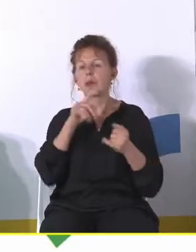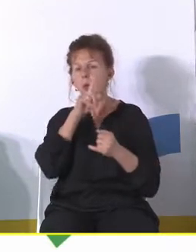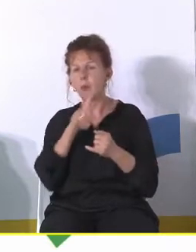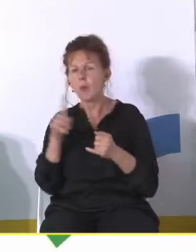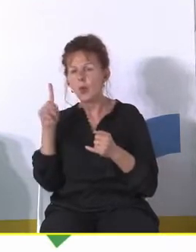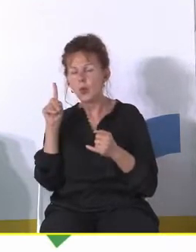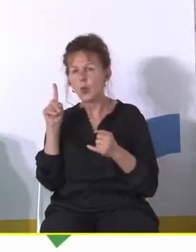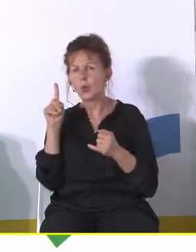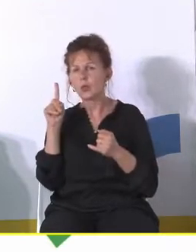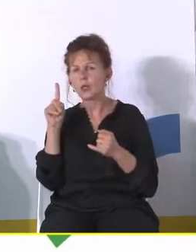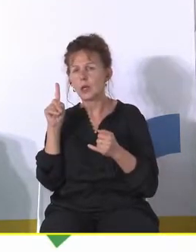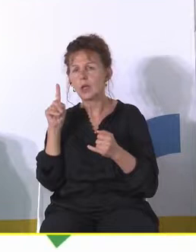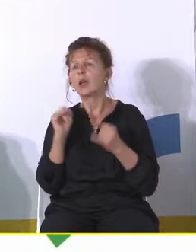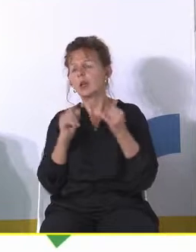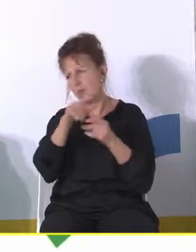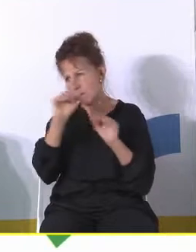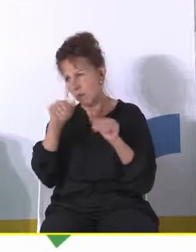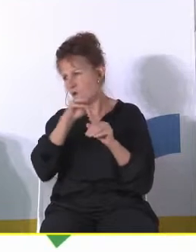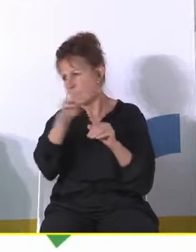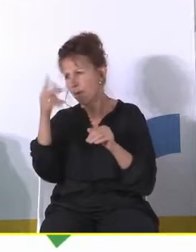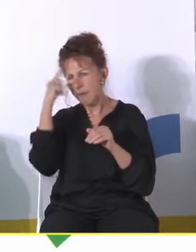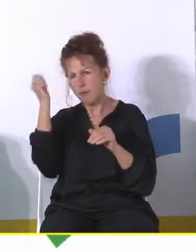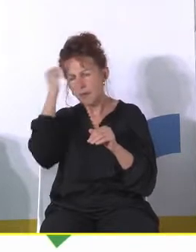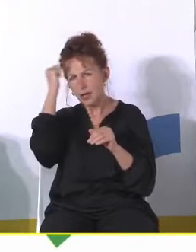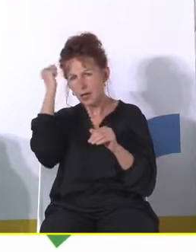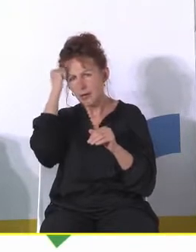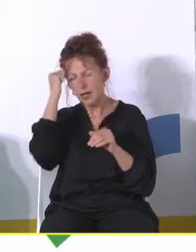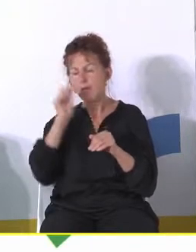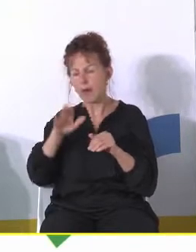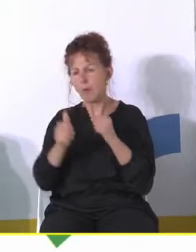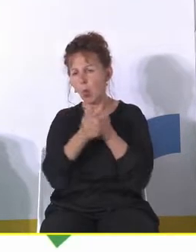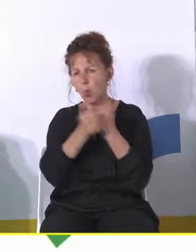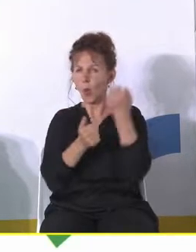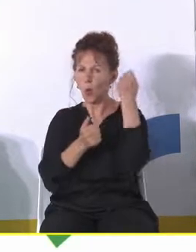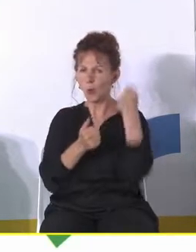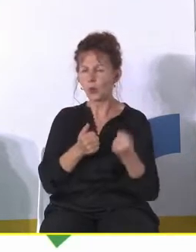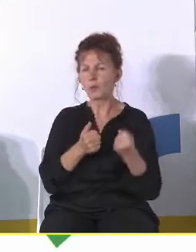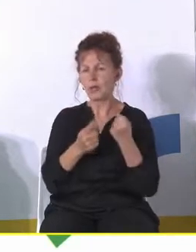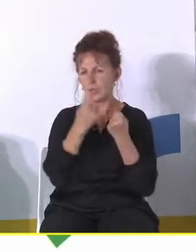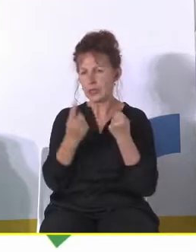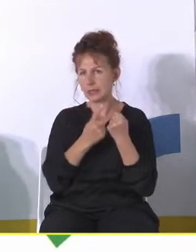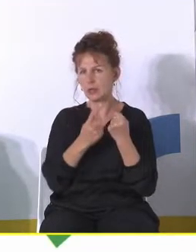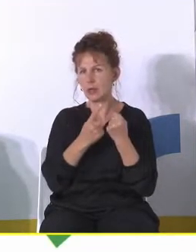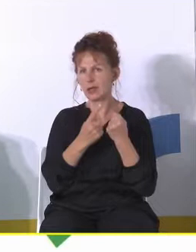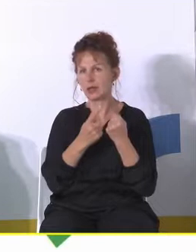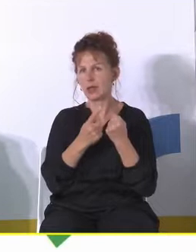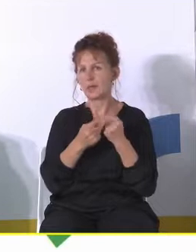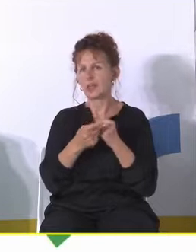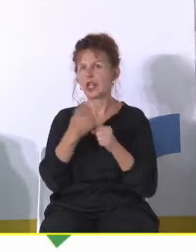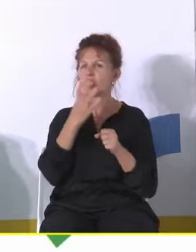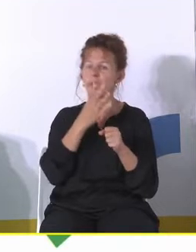i tutaj oczywiście jak ktoś z Państwa pamięta mamy udokumentowane bardzo dobrze tą sytuację, te realia film 40